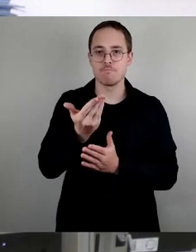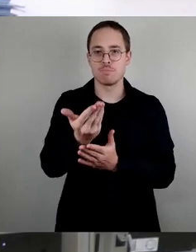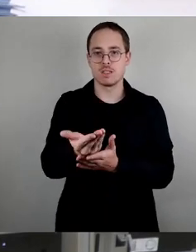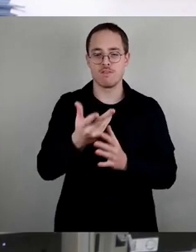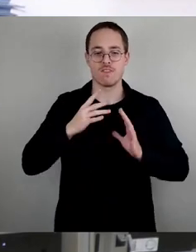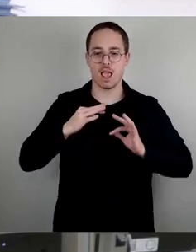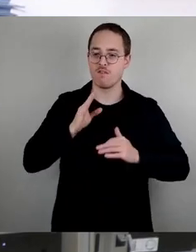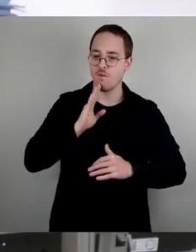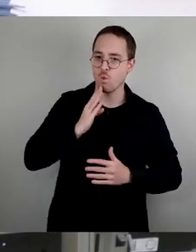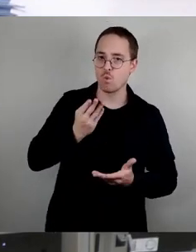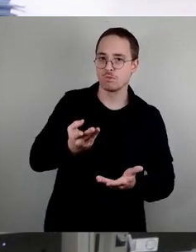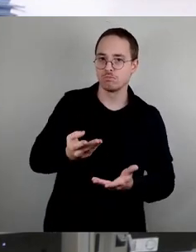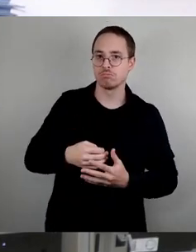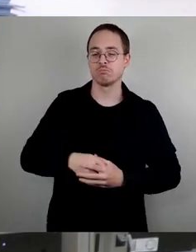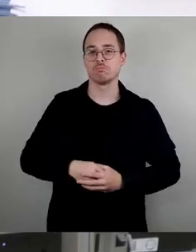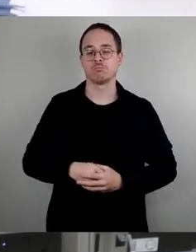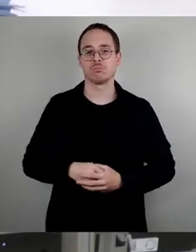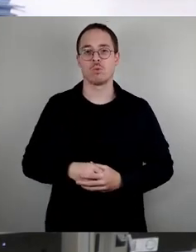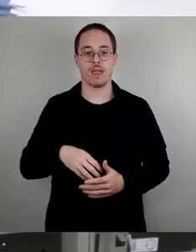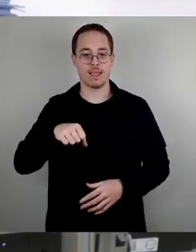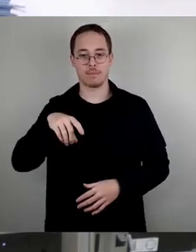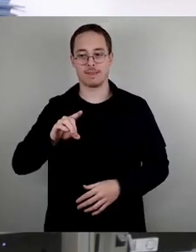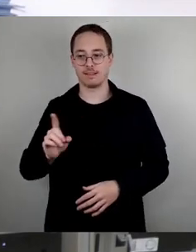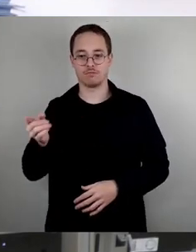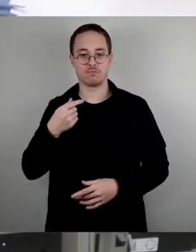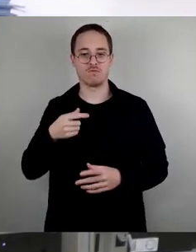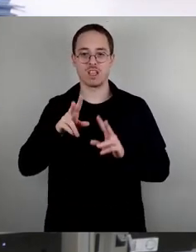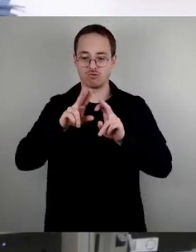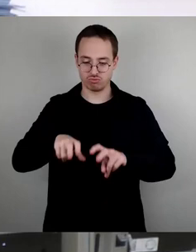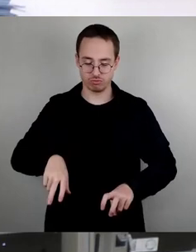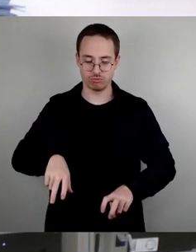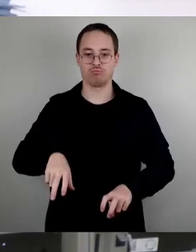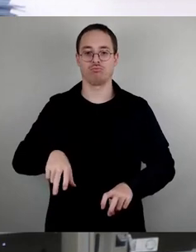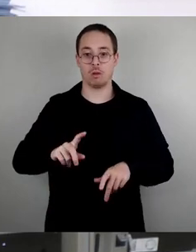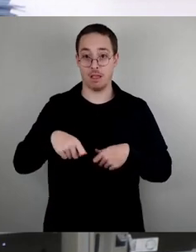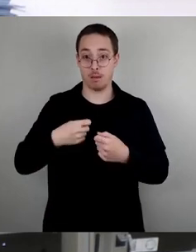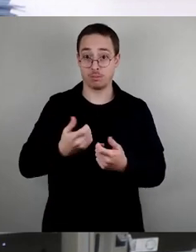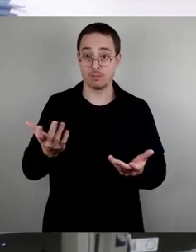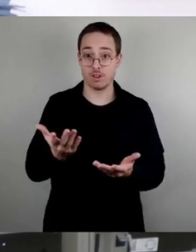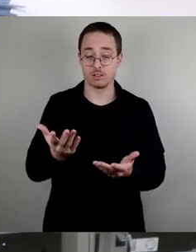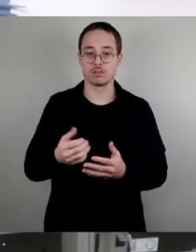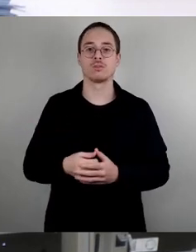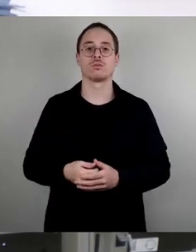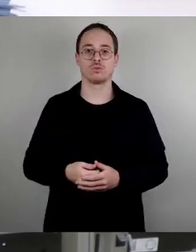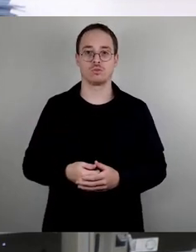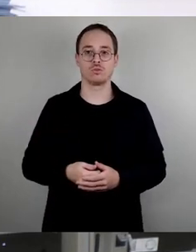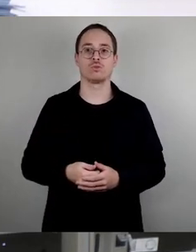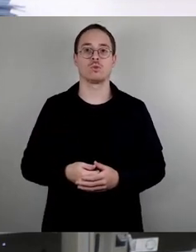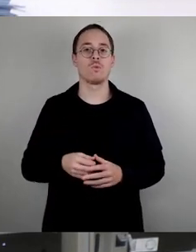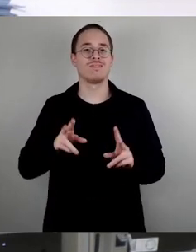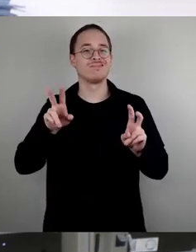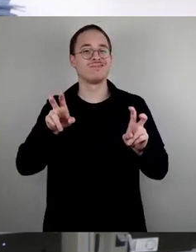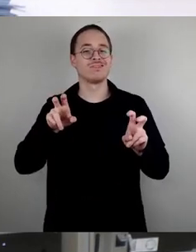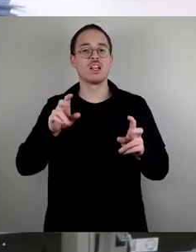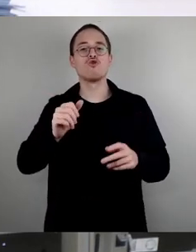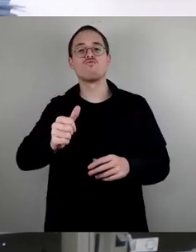dazu auch ganz genau recherchiert und ist zu folgendem Ergebnis gekommen. Die höchste Konzentration dieser sogenannten Spekulanten findet